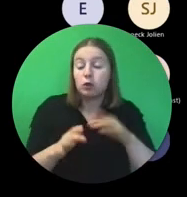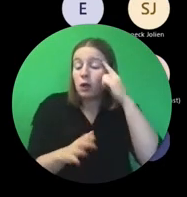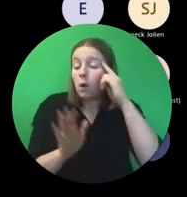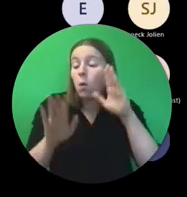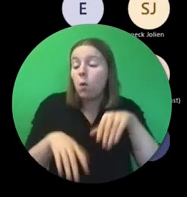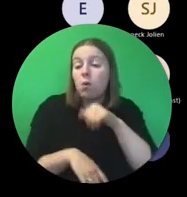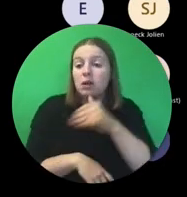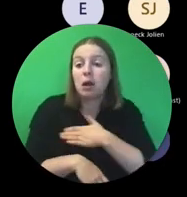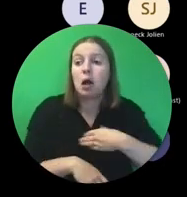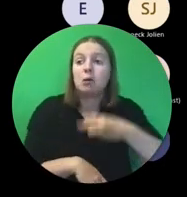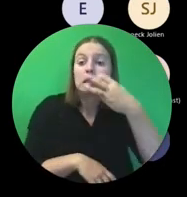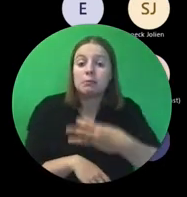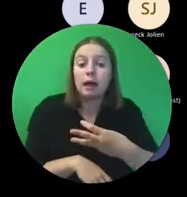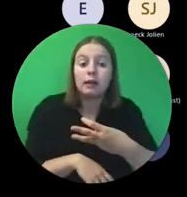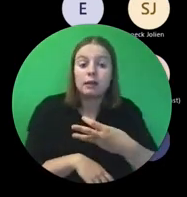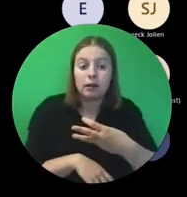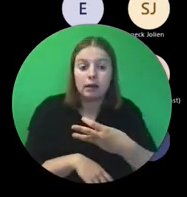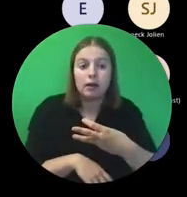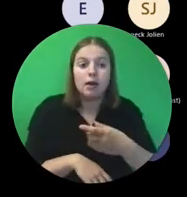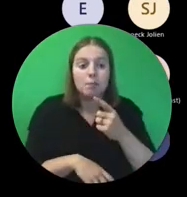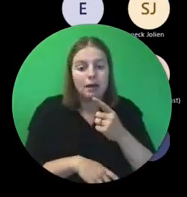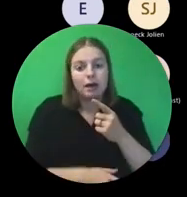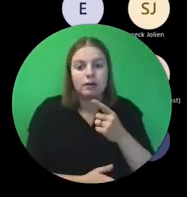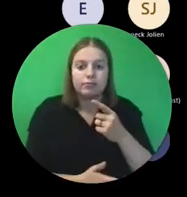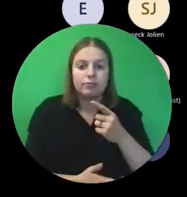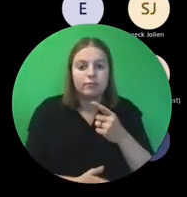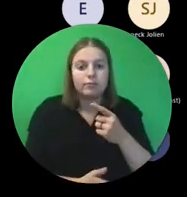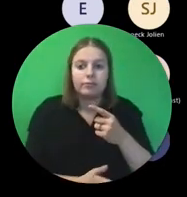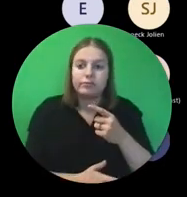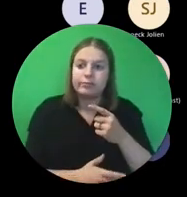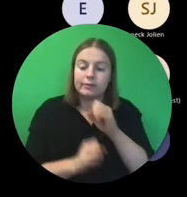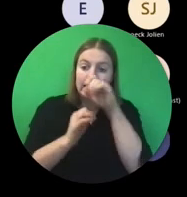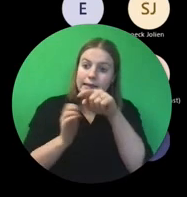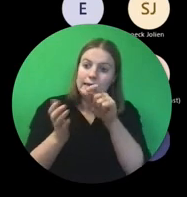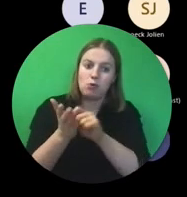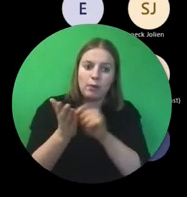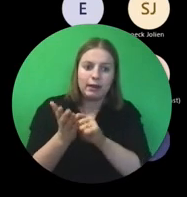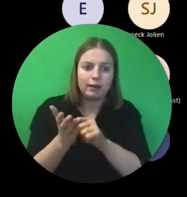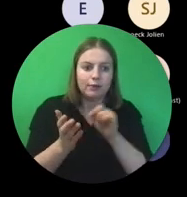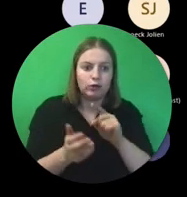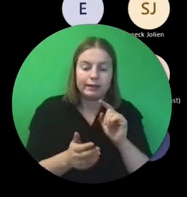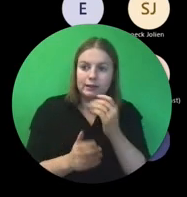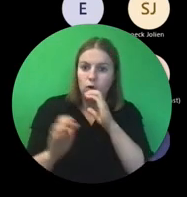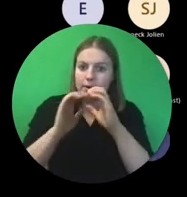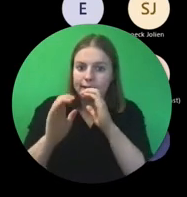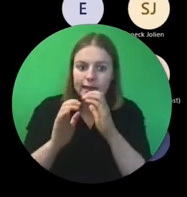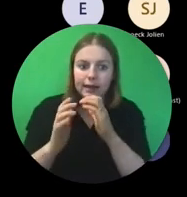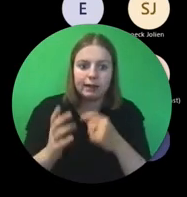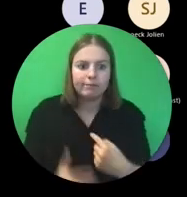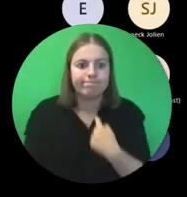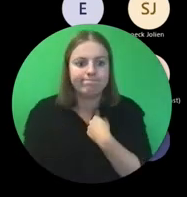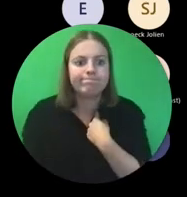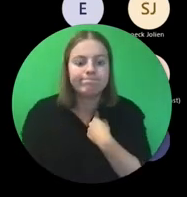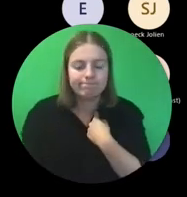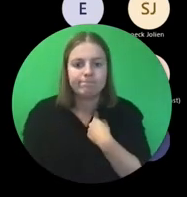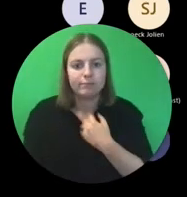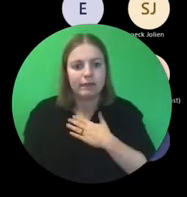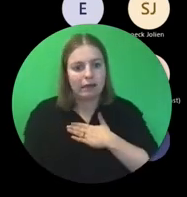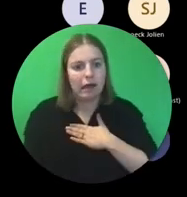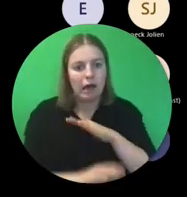heel lang. Maar neem maar aan dat er net dan iets dringend moet gecommuniceerd worden. Dus geef dat zeker